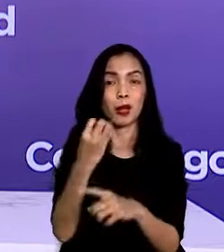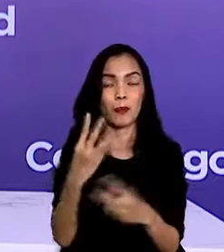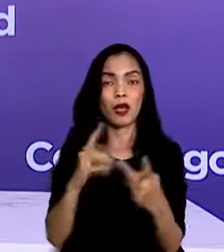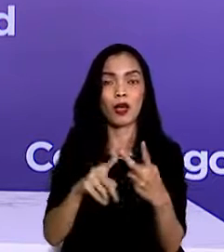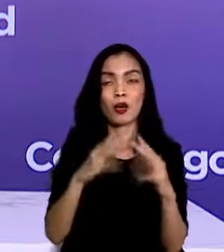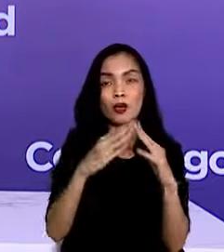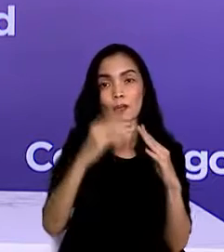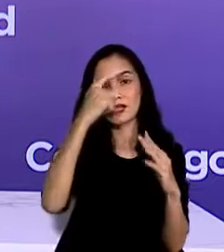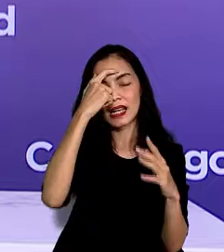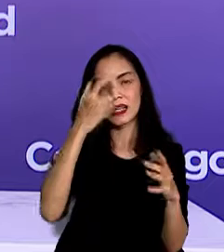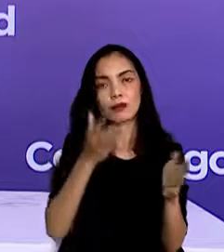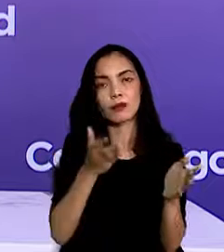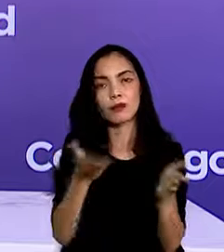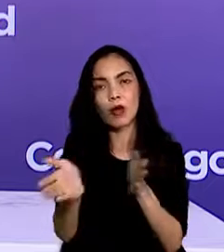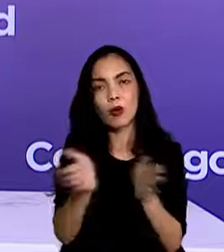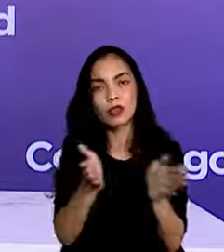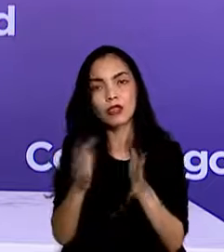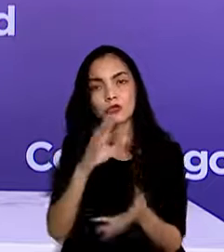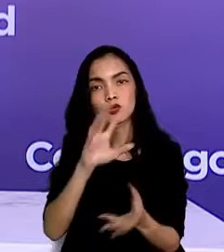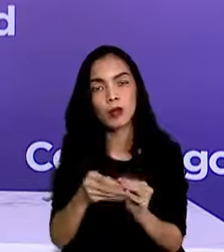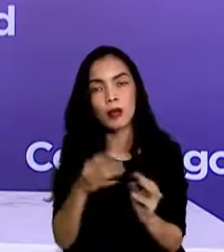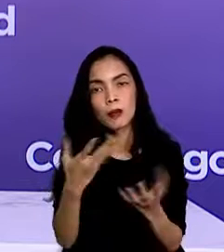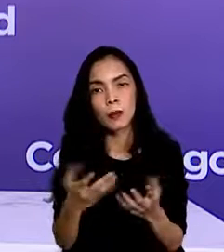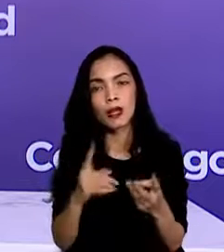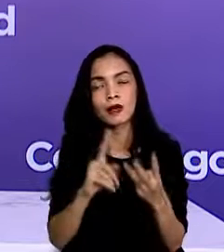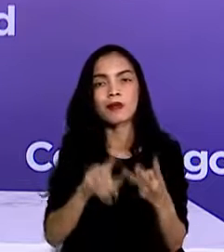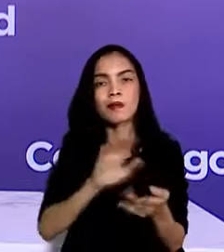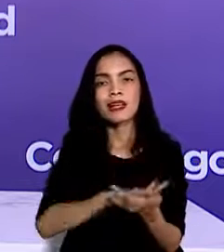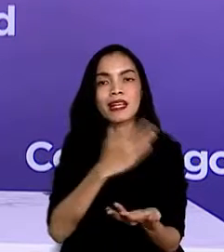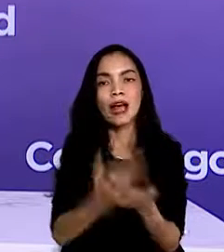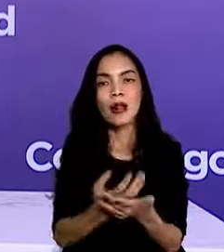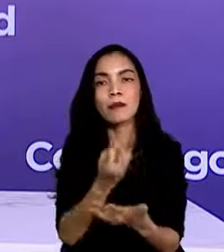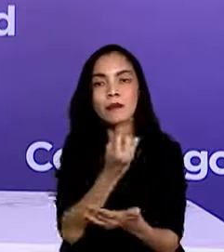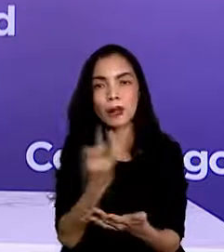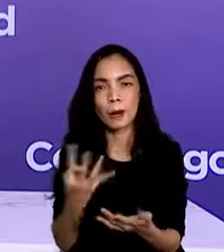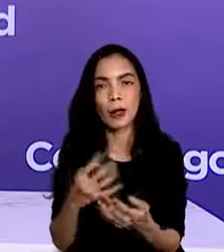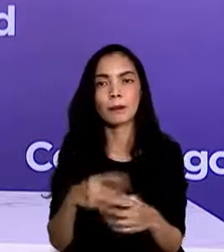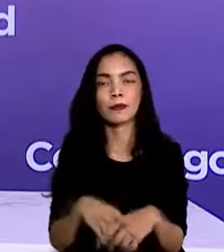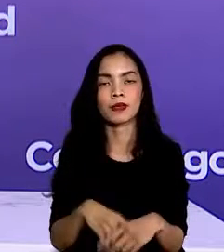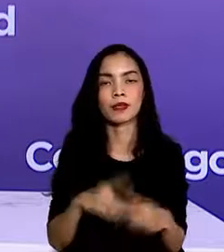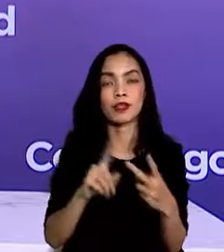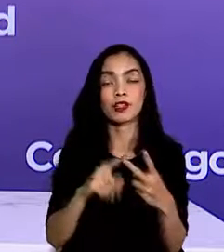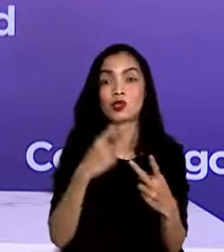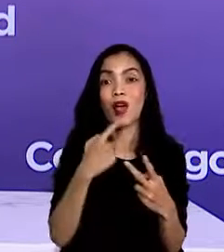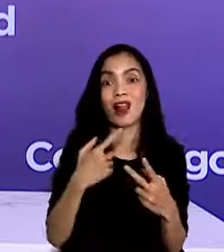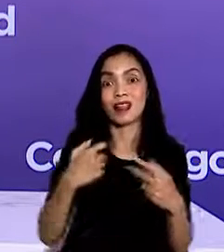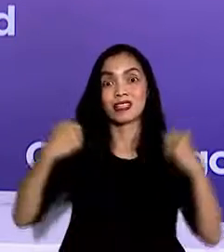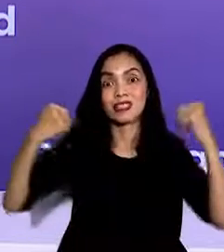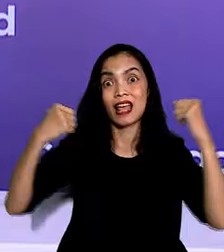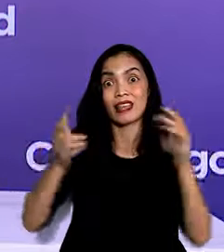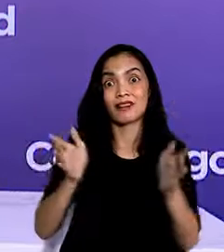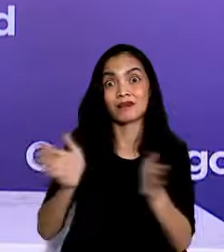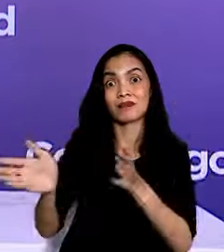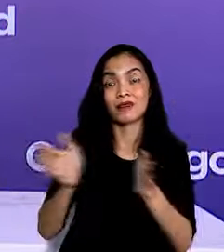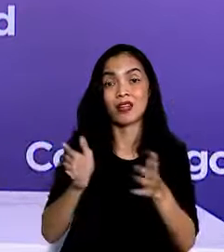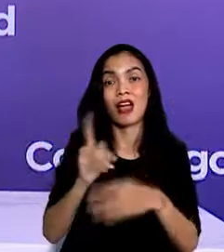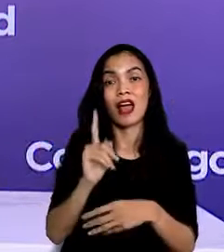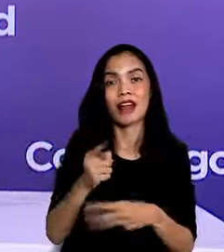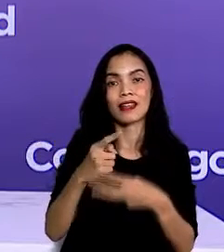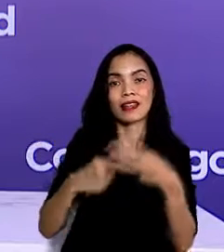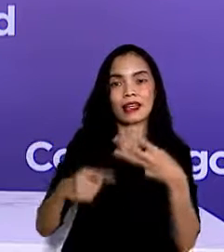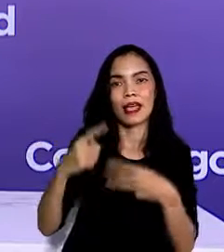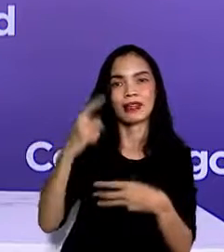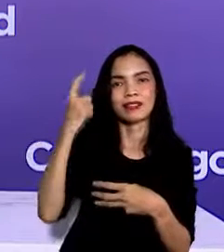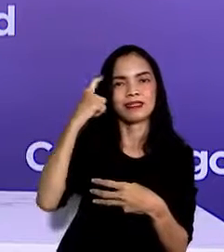rumah sakit dan kematian sedangkan untuk menentukan indikator respons kesehatan maka tiga aspek yang